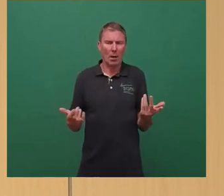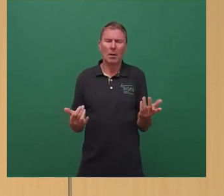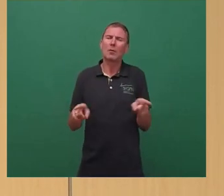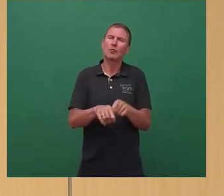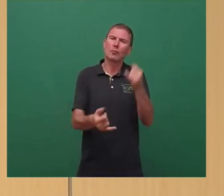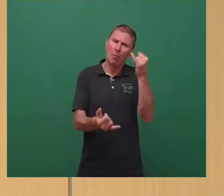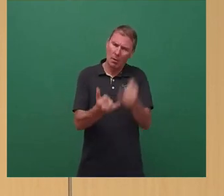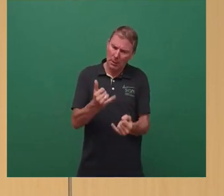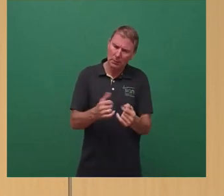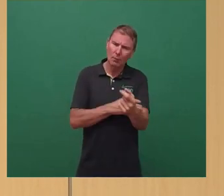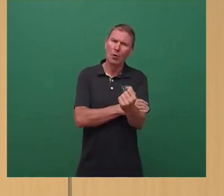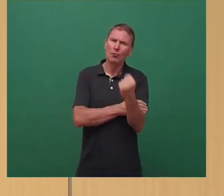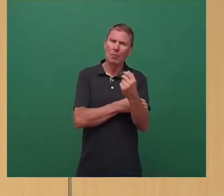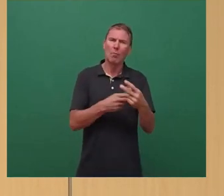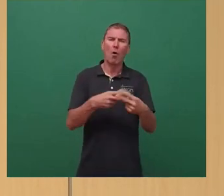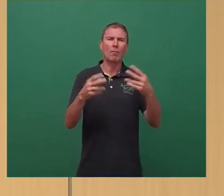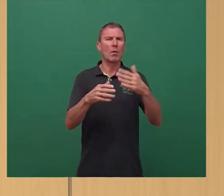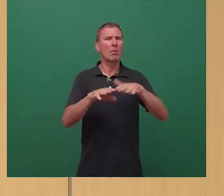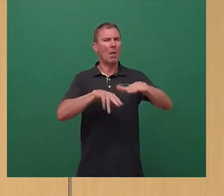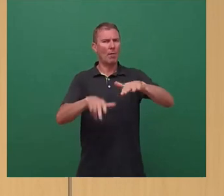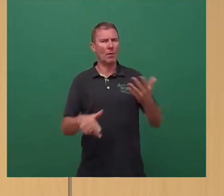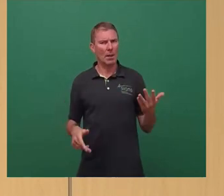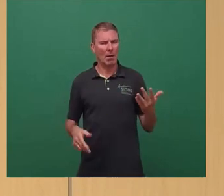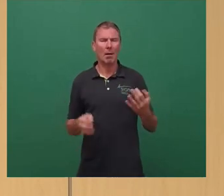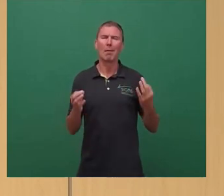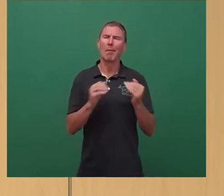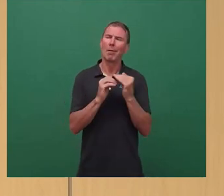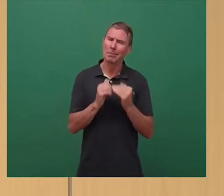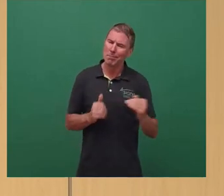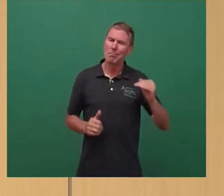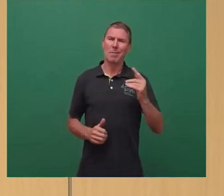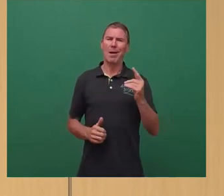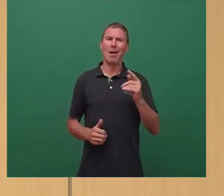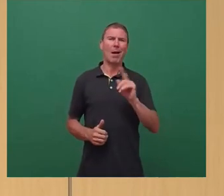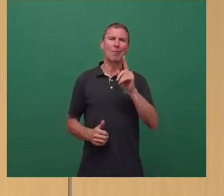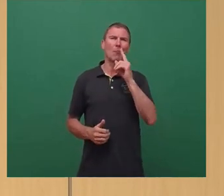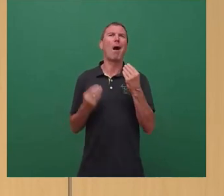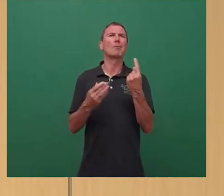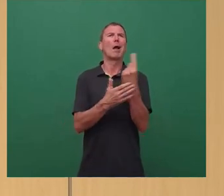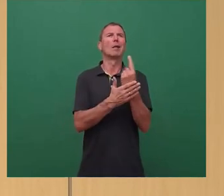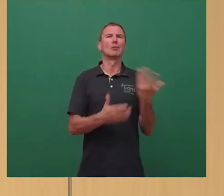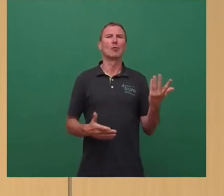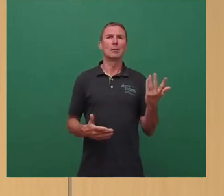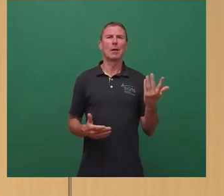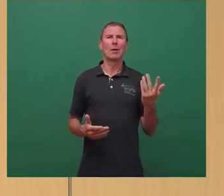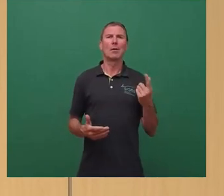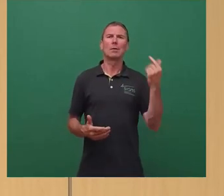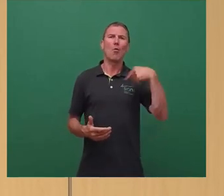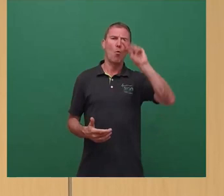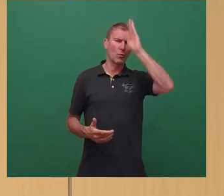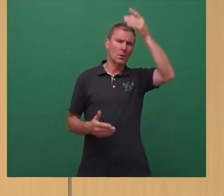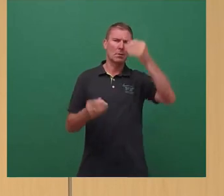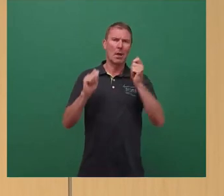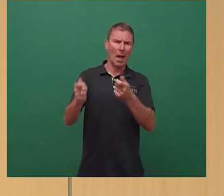Stärkung des ÖPNVs braucht es mehr als in der Aktuellen Stunde und in dem populistischen Antrag. Ich